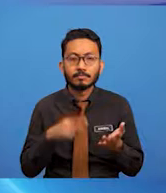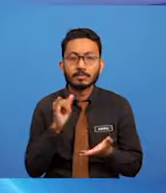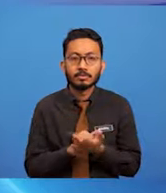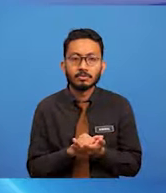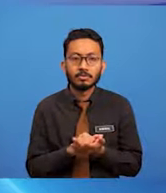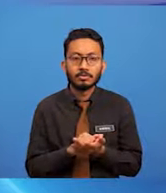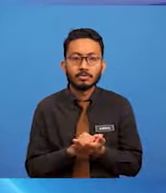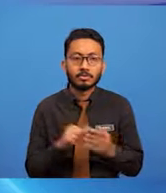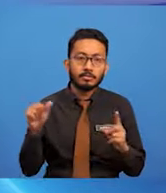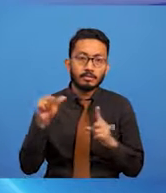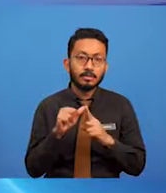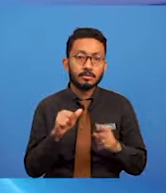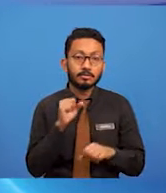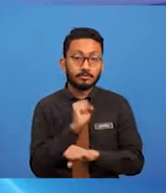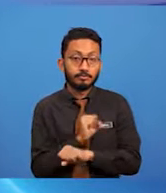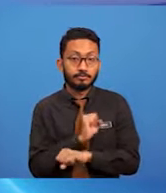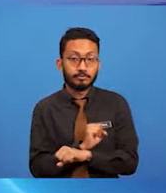dan konsep warna.